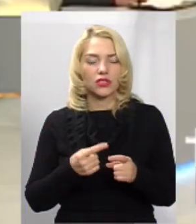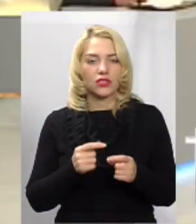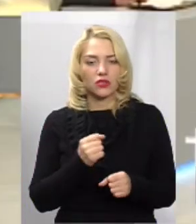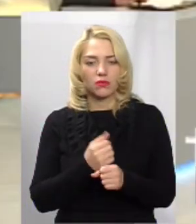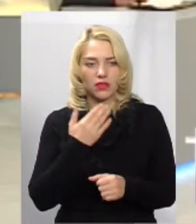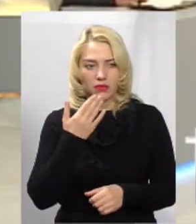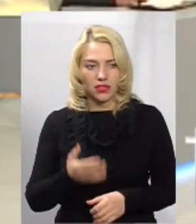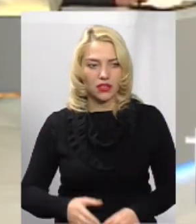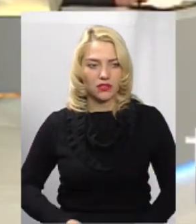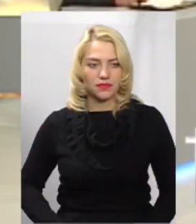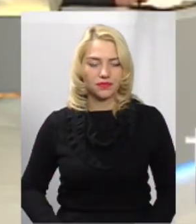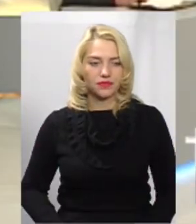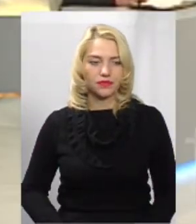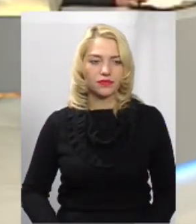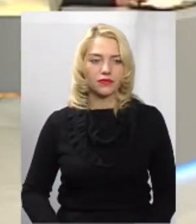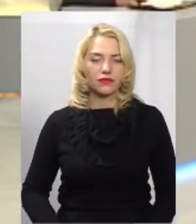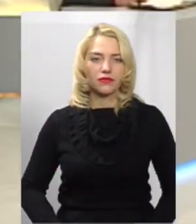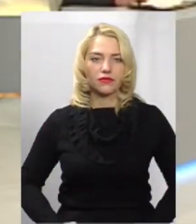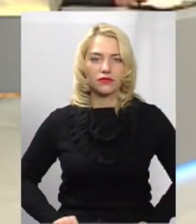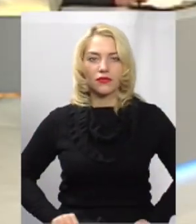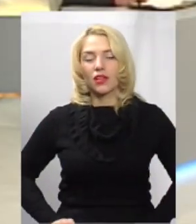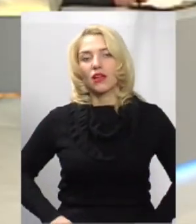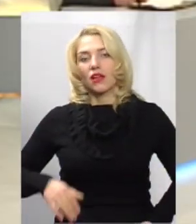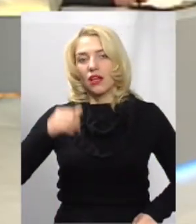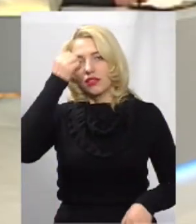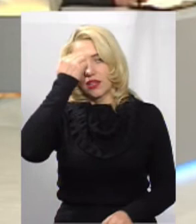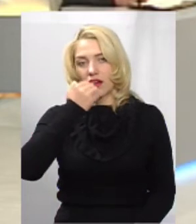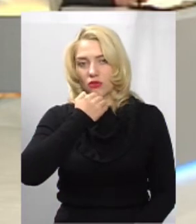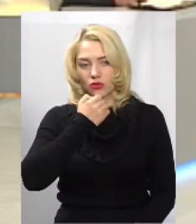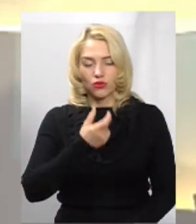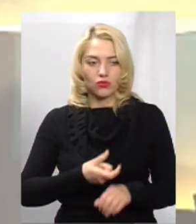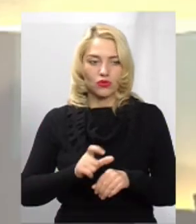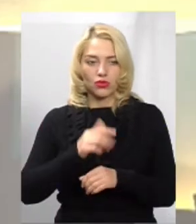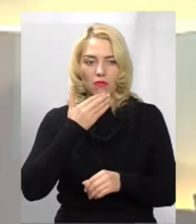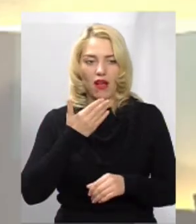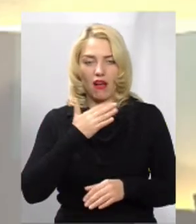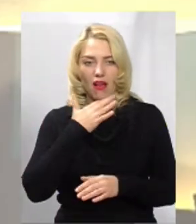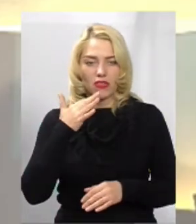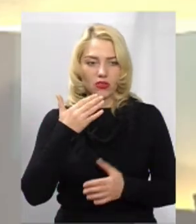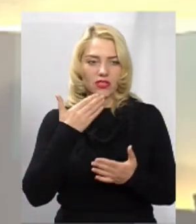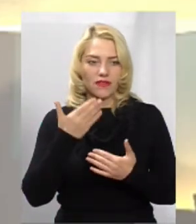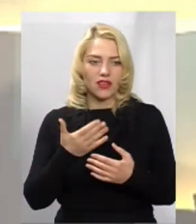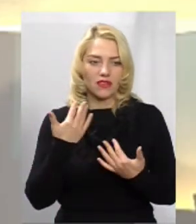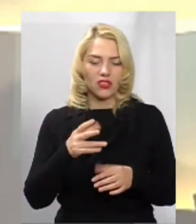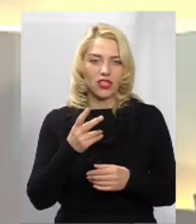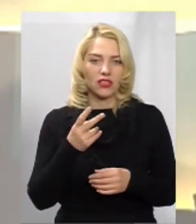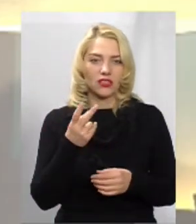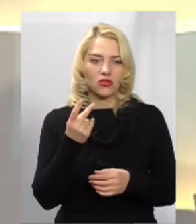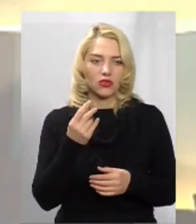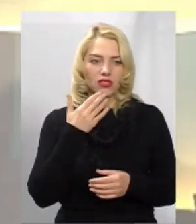зробити? Дякую. Дуже багато звернень. Бачите, вже друге звернення,